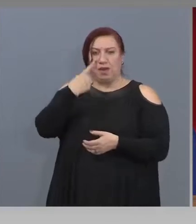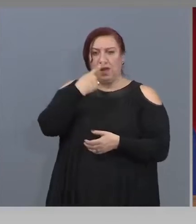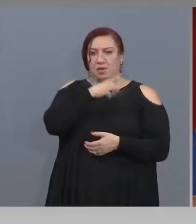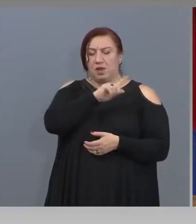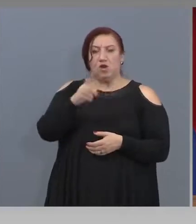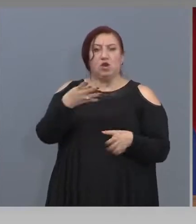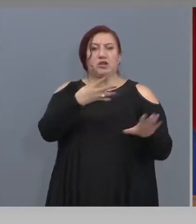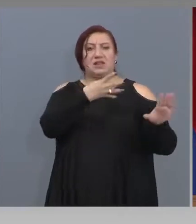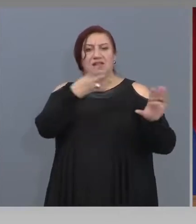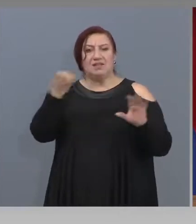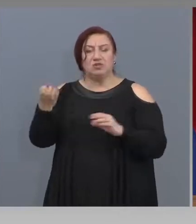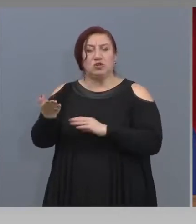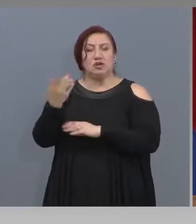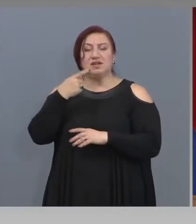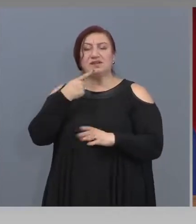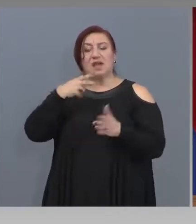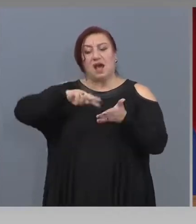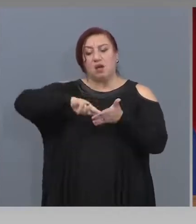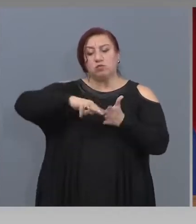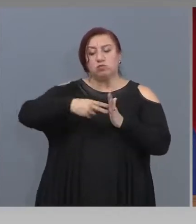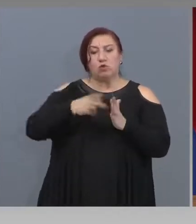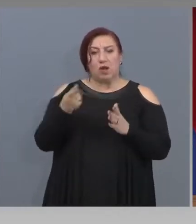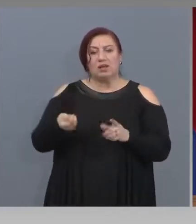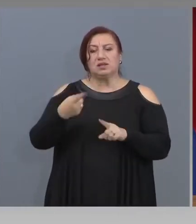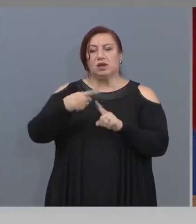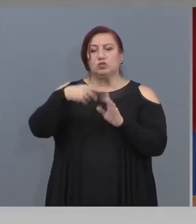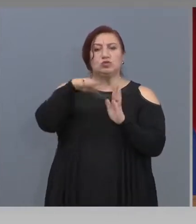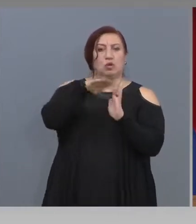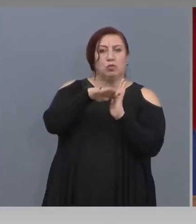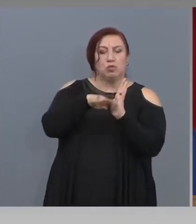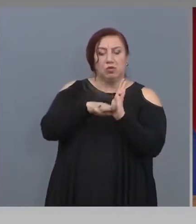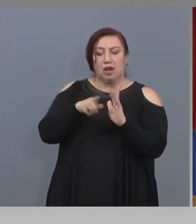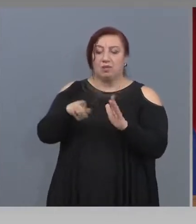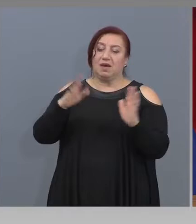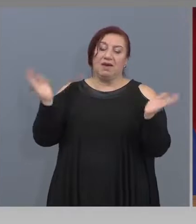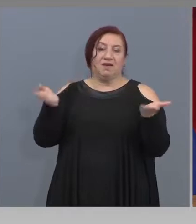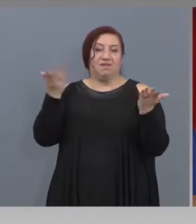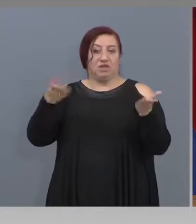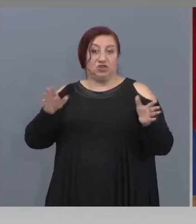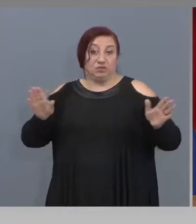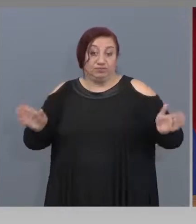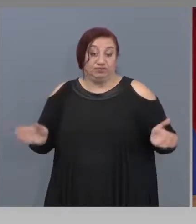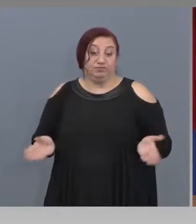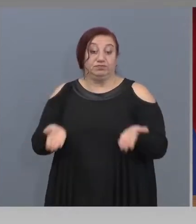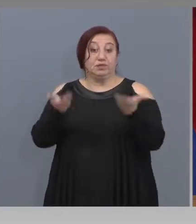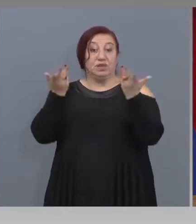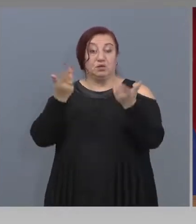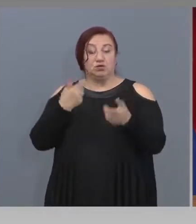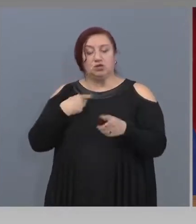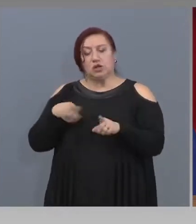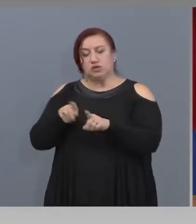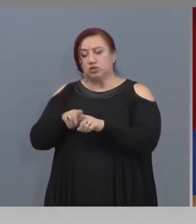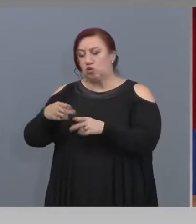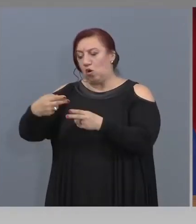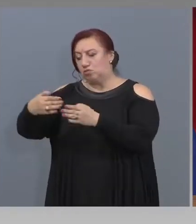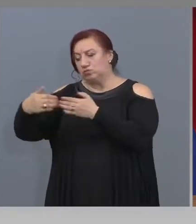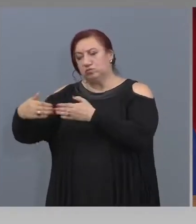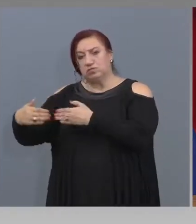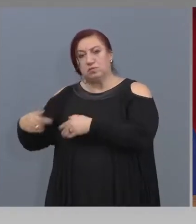бюджет си за проекти и програми, които голяма част от тях вече са стартирали, другите също ще продължат по график.